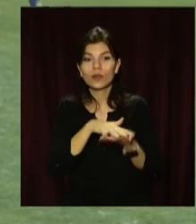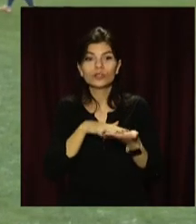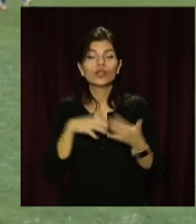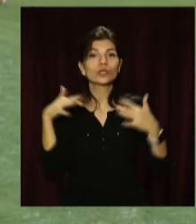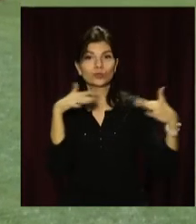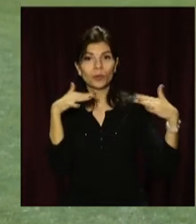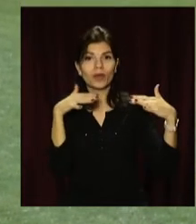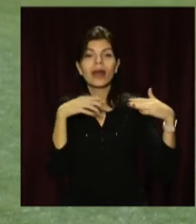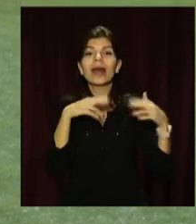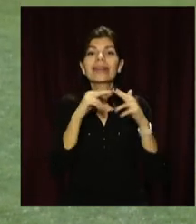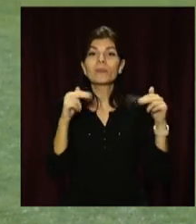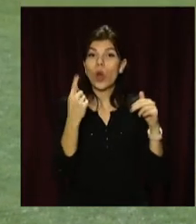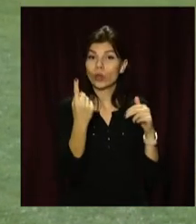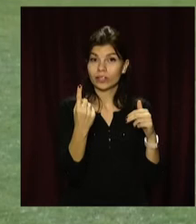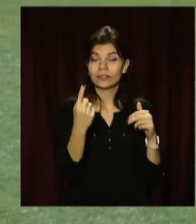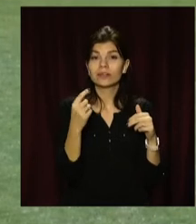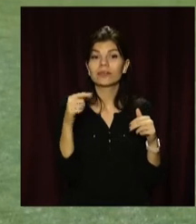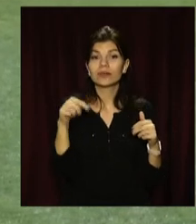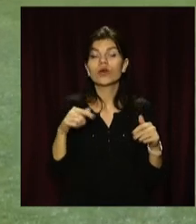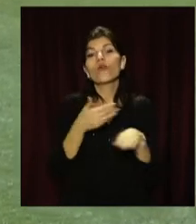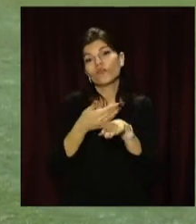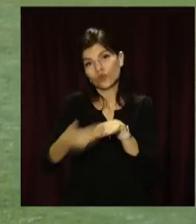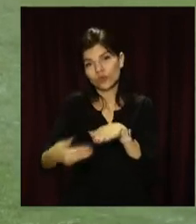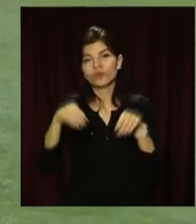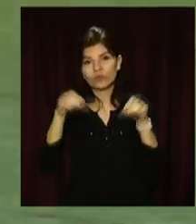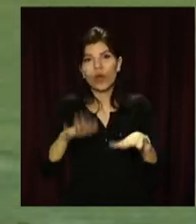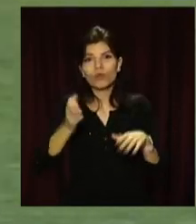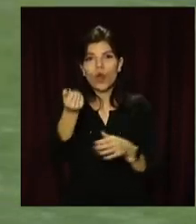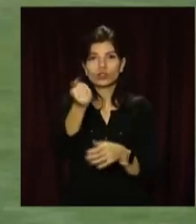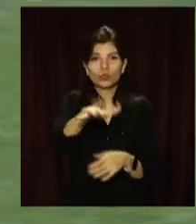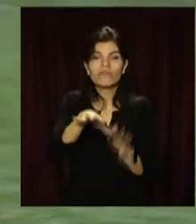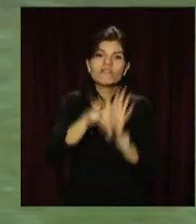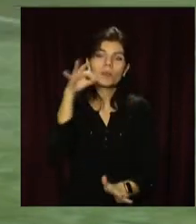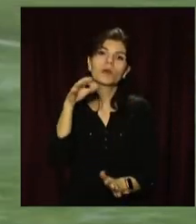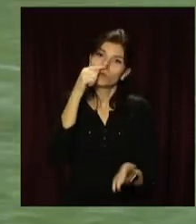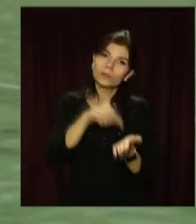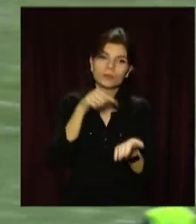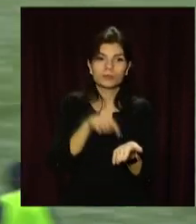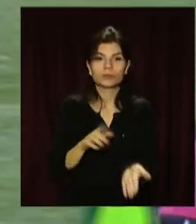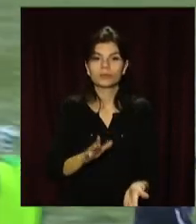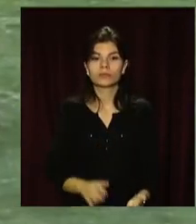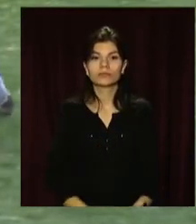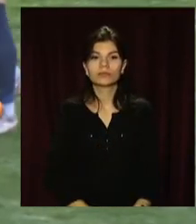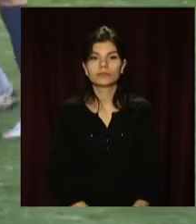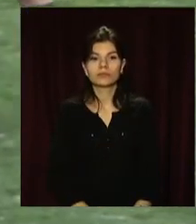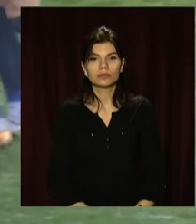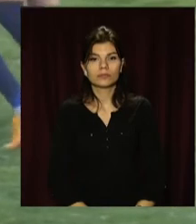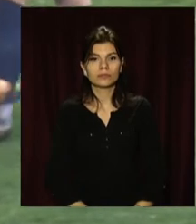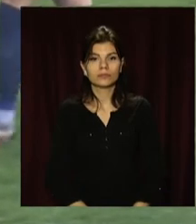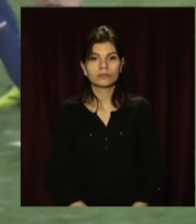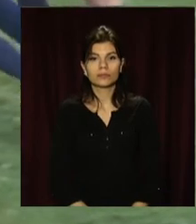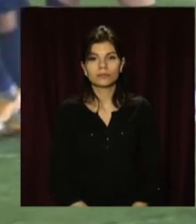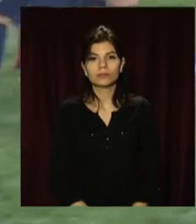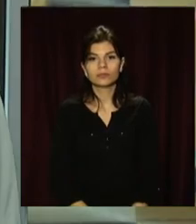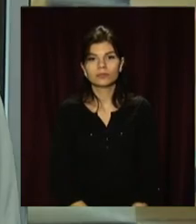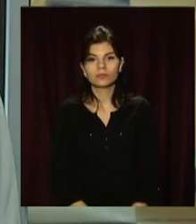«Дніпра-1» на цій стадії турніру згодом вирішить жеребкування. В'ячеслав Куліш, Олександр Вернегоров, OpenNews, телеканал «Відкритий».